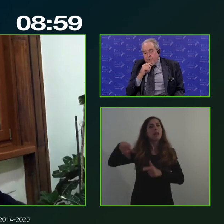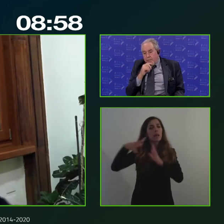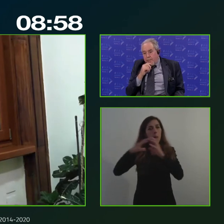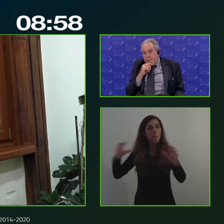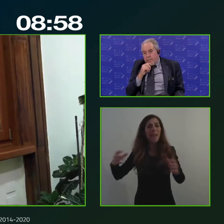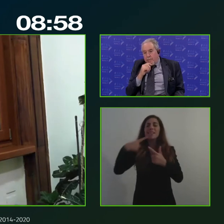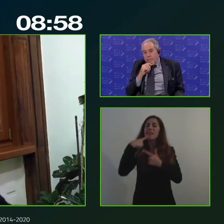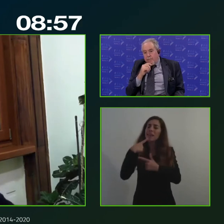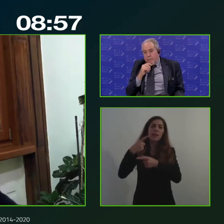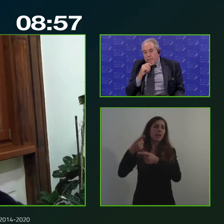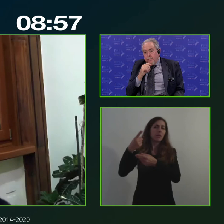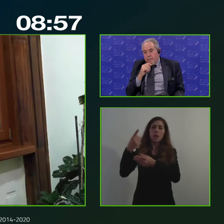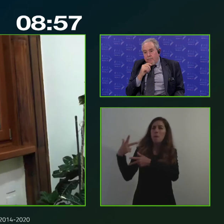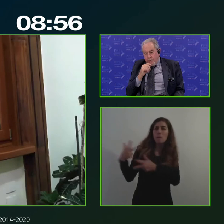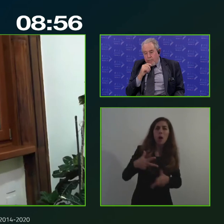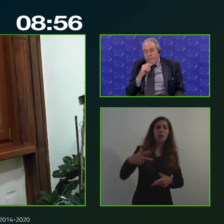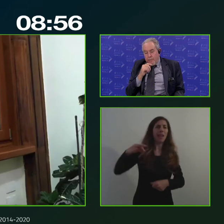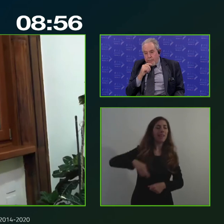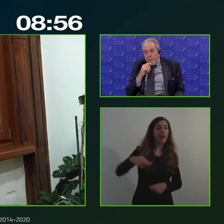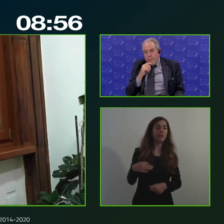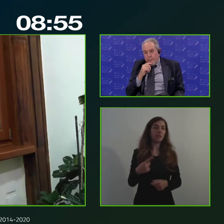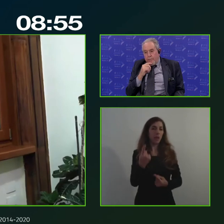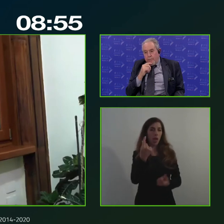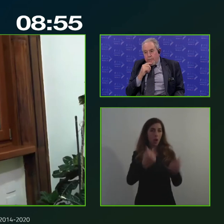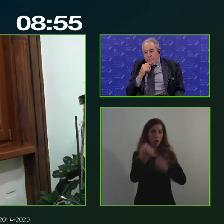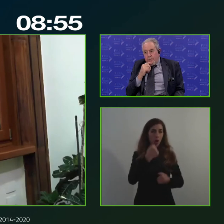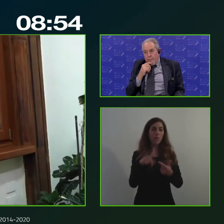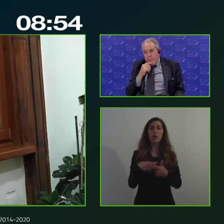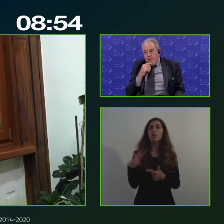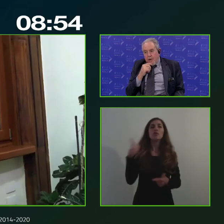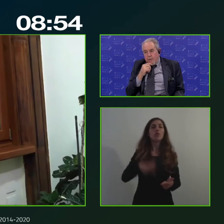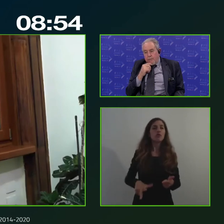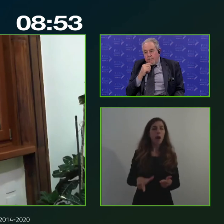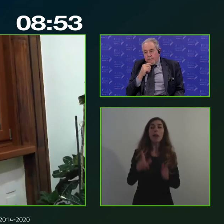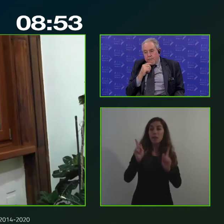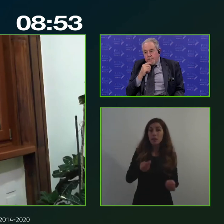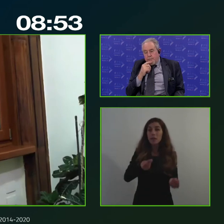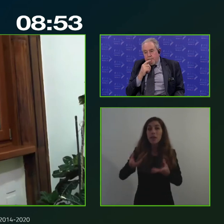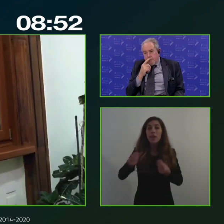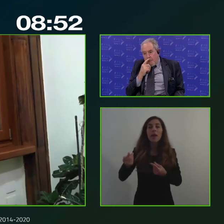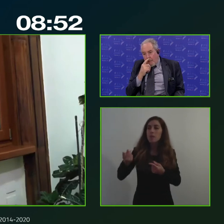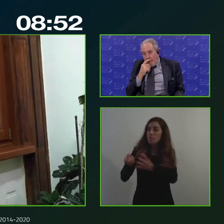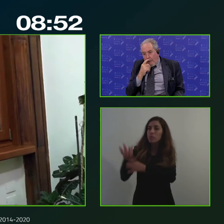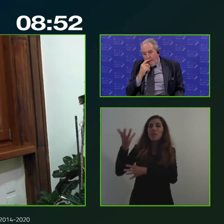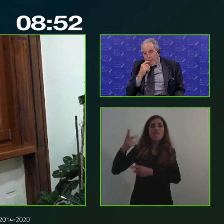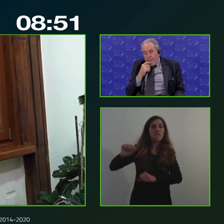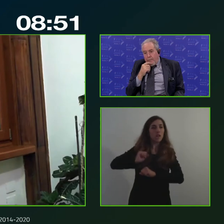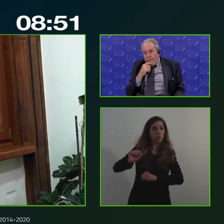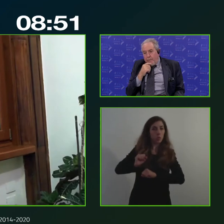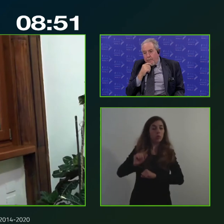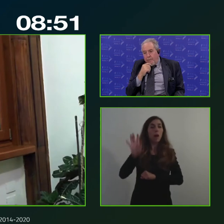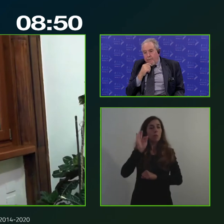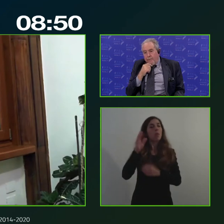interessi diciamo economico sociali e così come è stato diciamo evidenziato da da Carlo